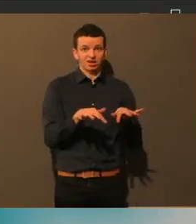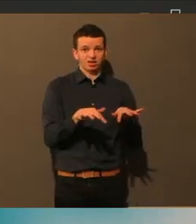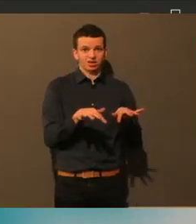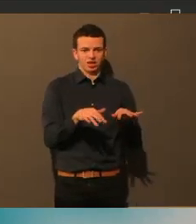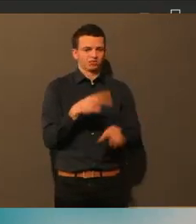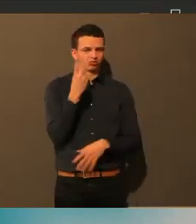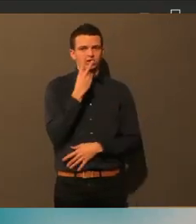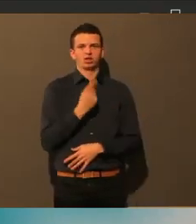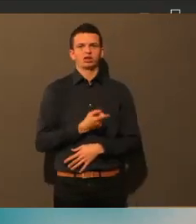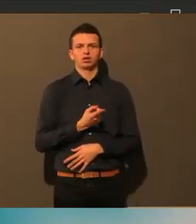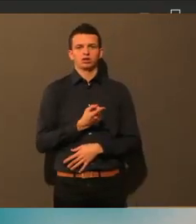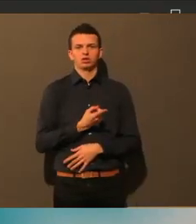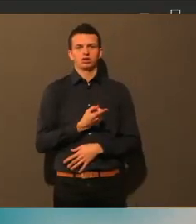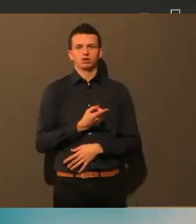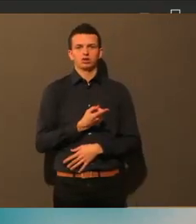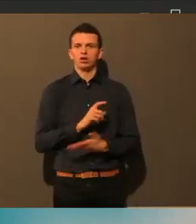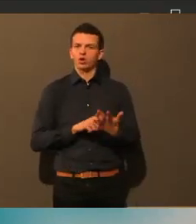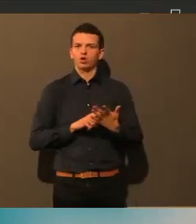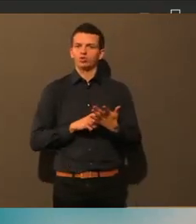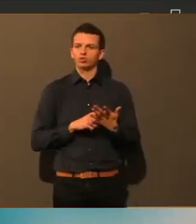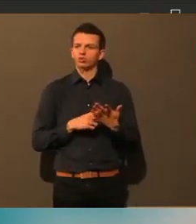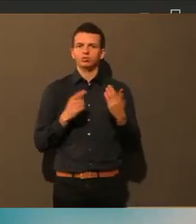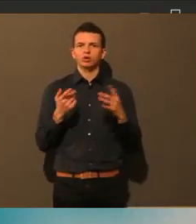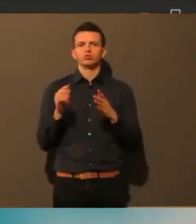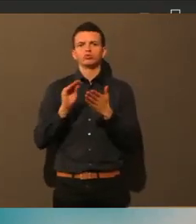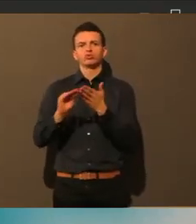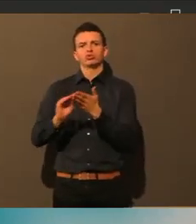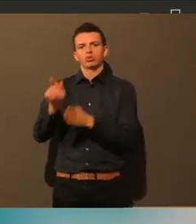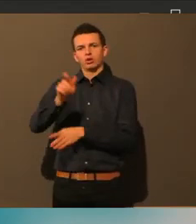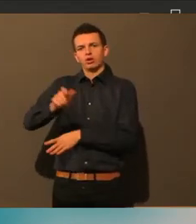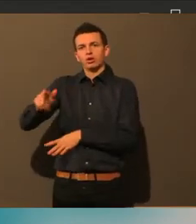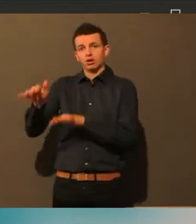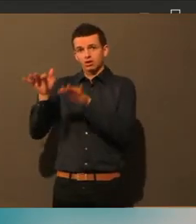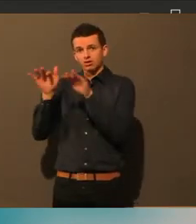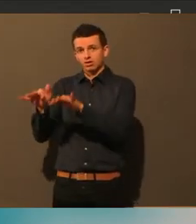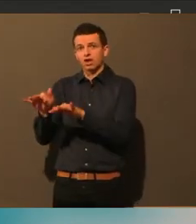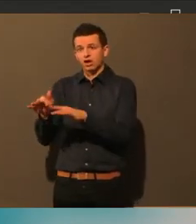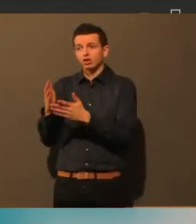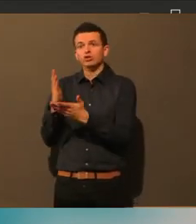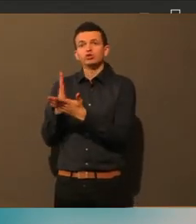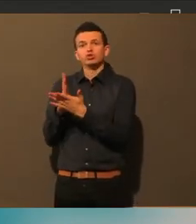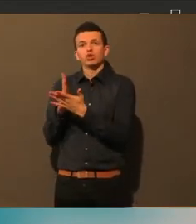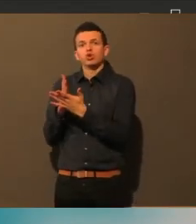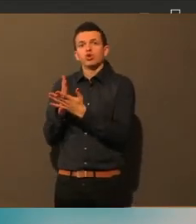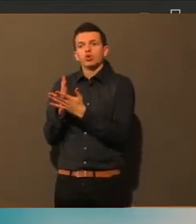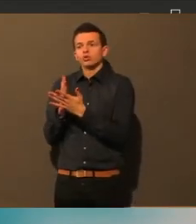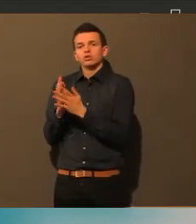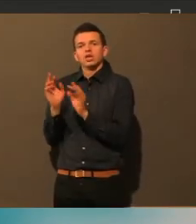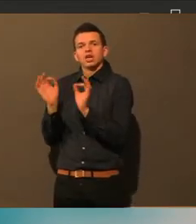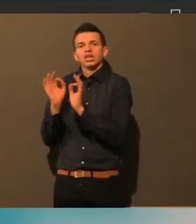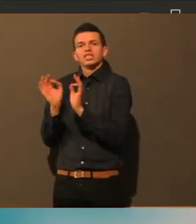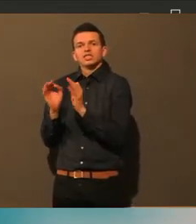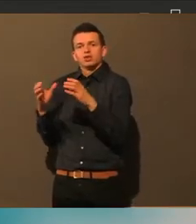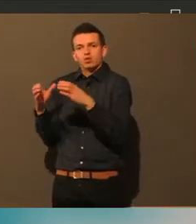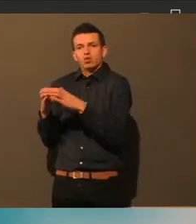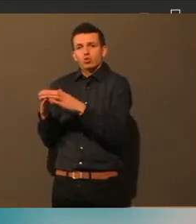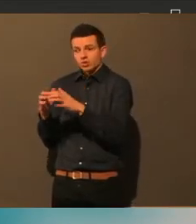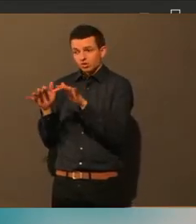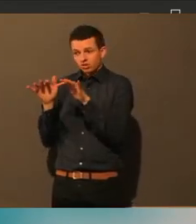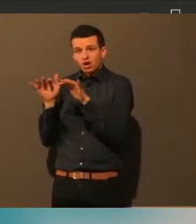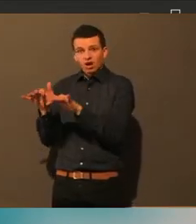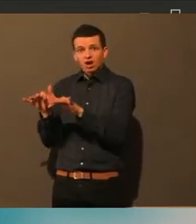selber, die gehören selber zur Risikogruppe. Es gibt viele Angehörige in den Familien. Da werden maximal für drei Monate Atteste